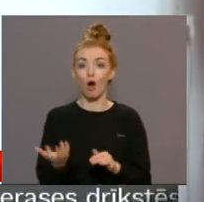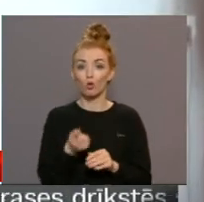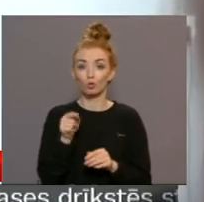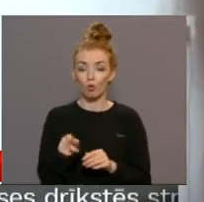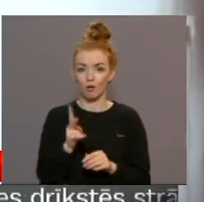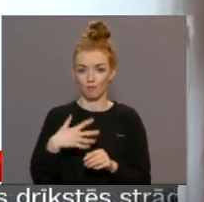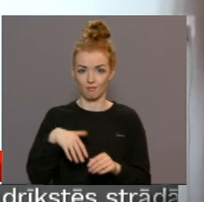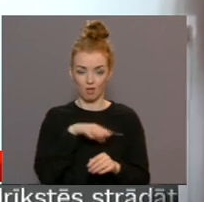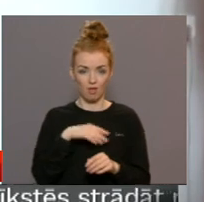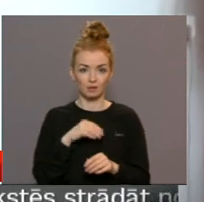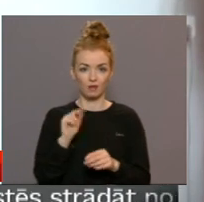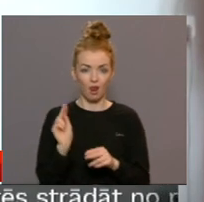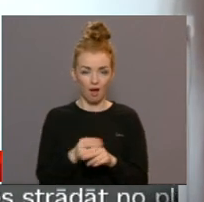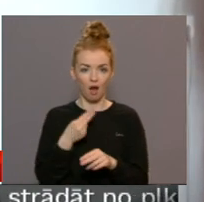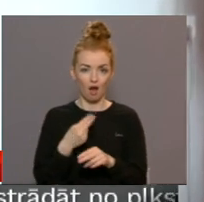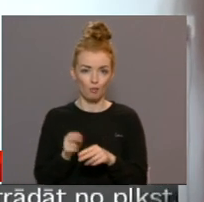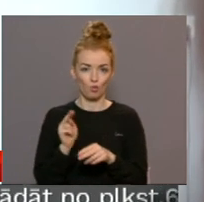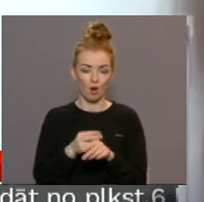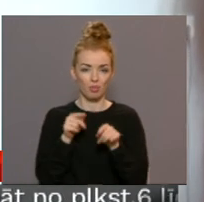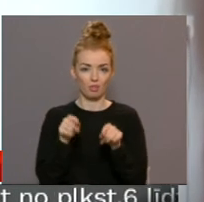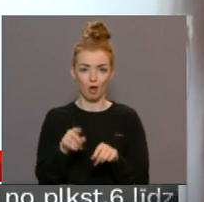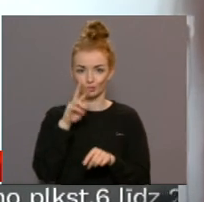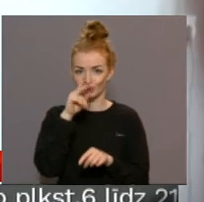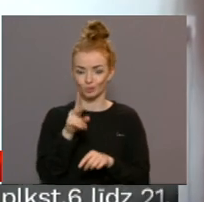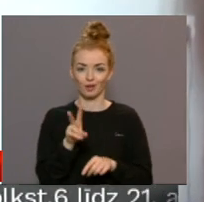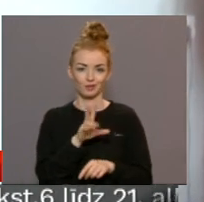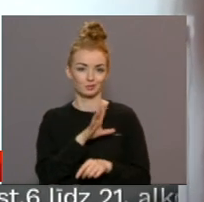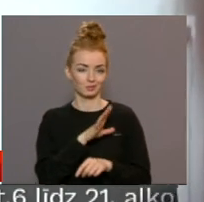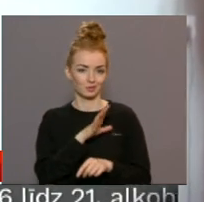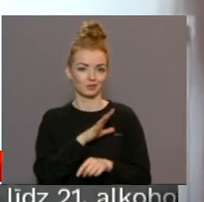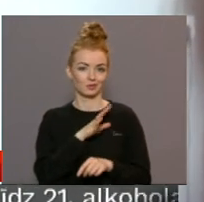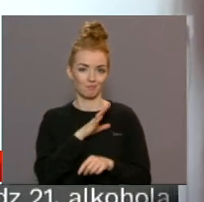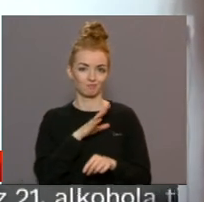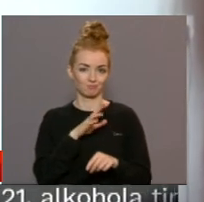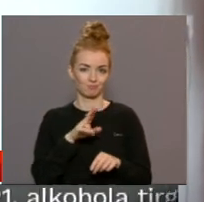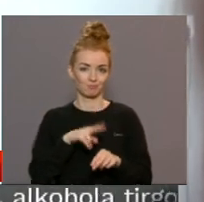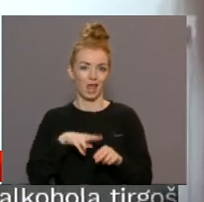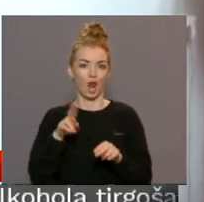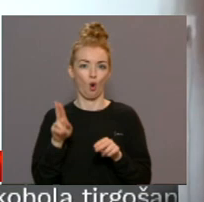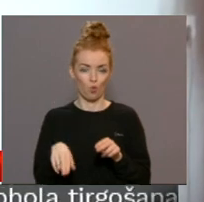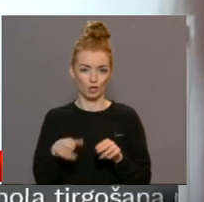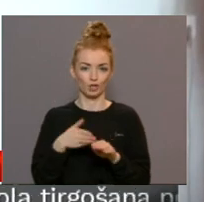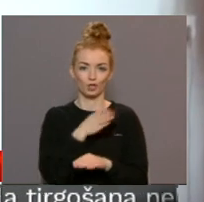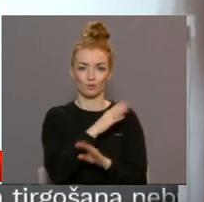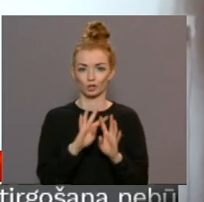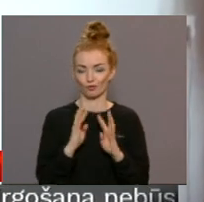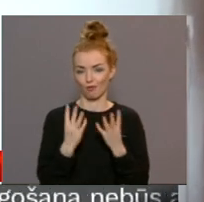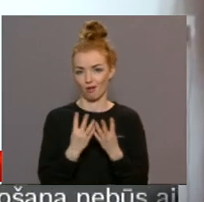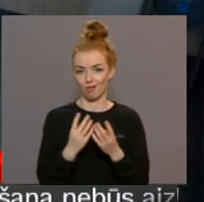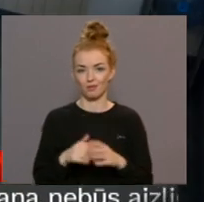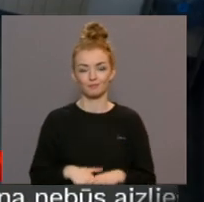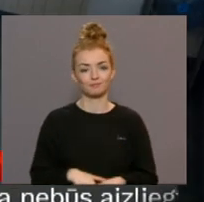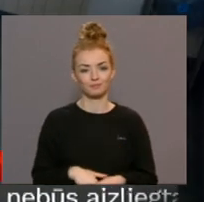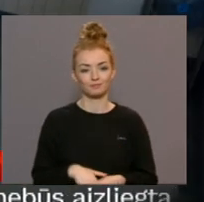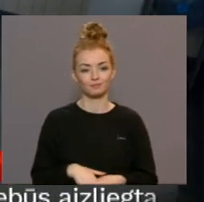mēs labojam tās kļūdas, kas bija pieļautas iepriekšēja valde bija pieļautas.